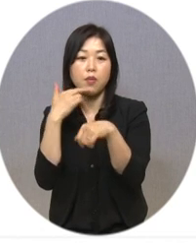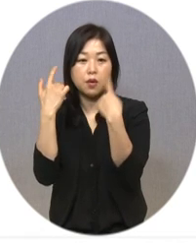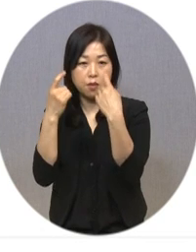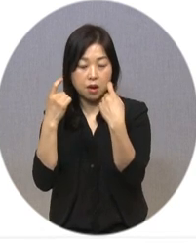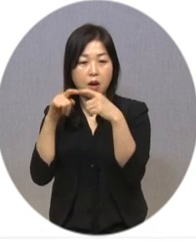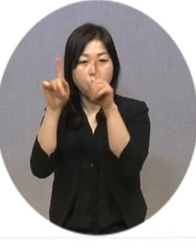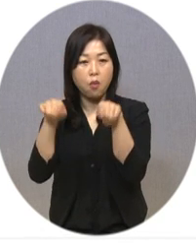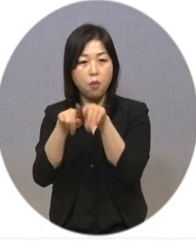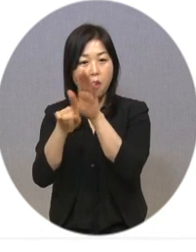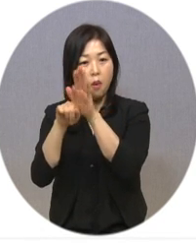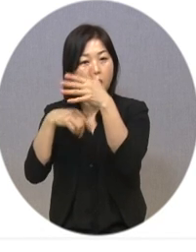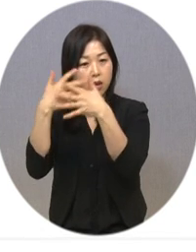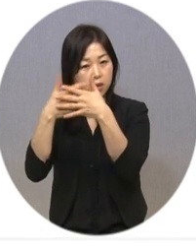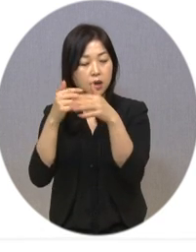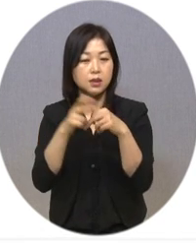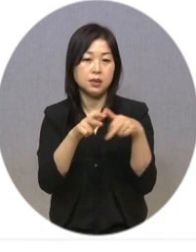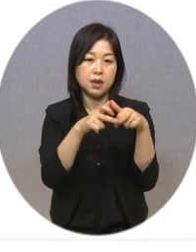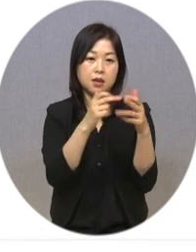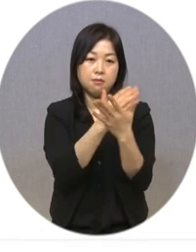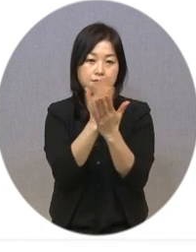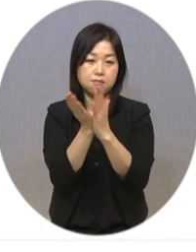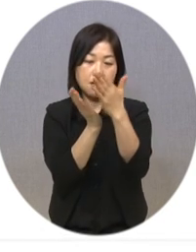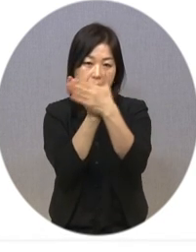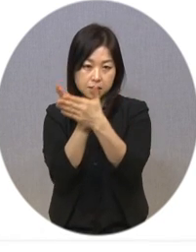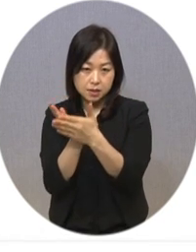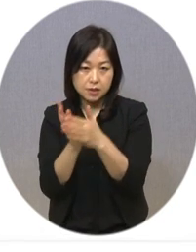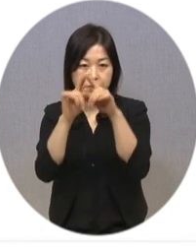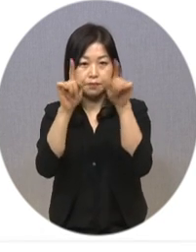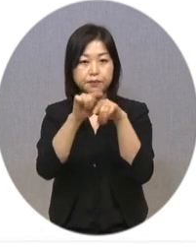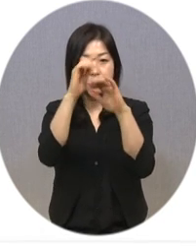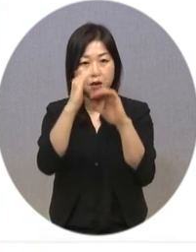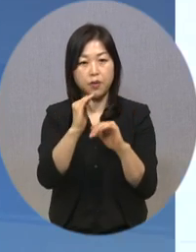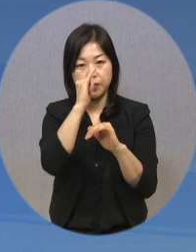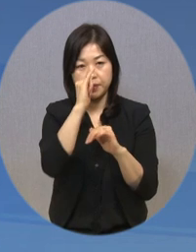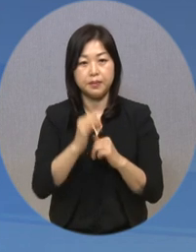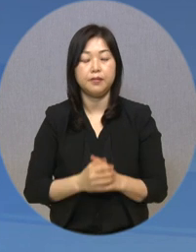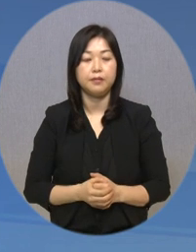영상과 같은 장애 유형별 맞춤 콘텐츠가 담겼습니다.